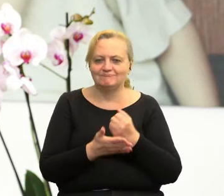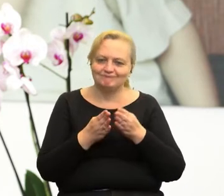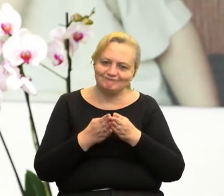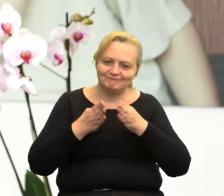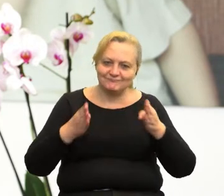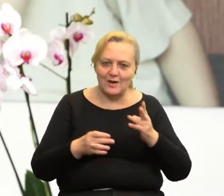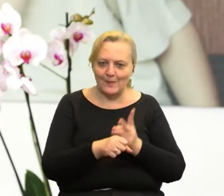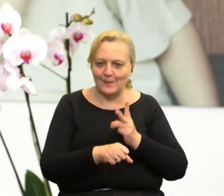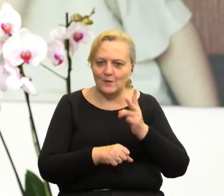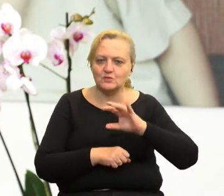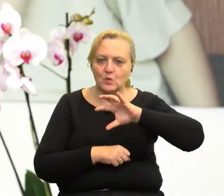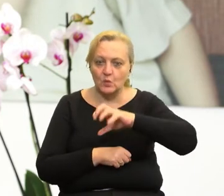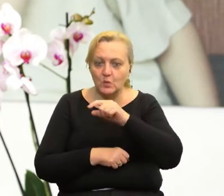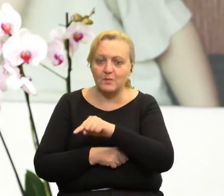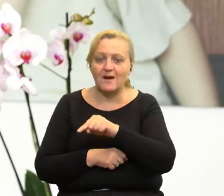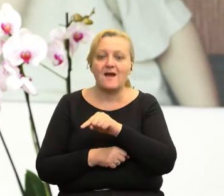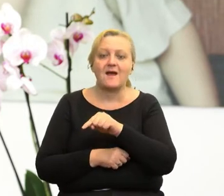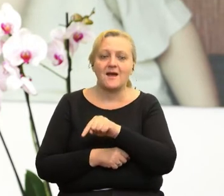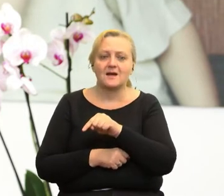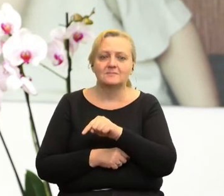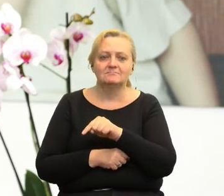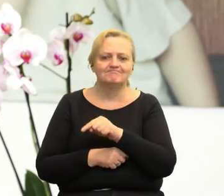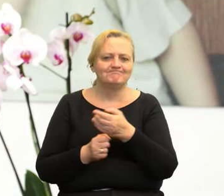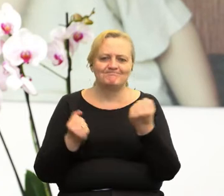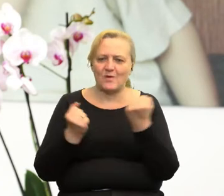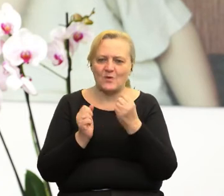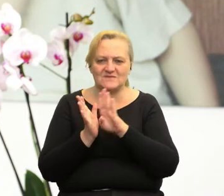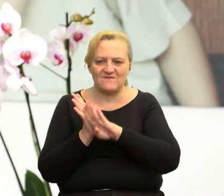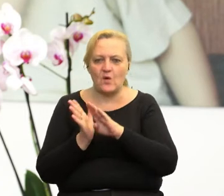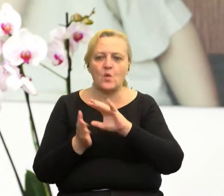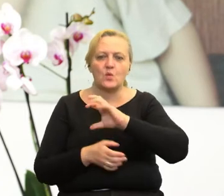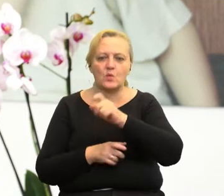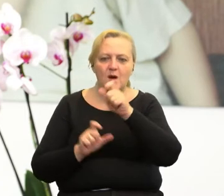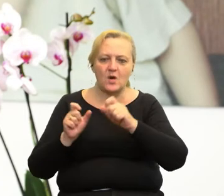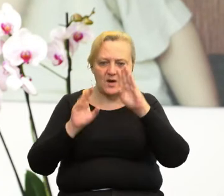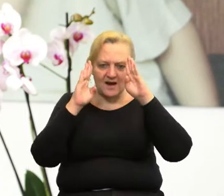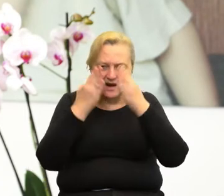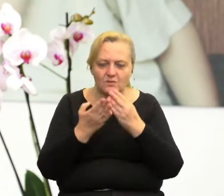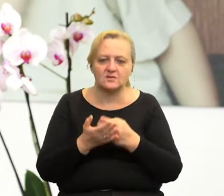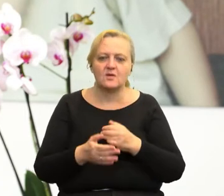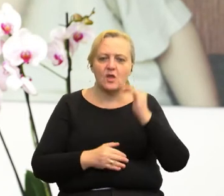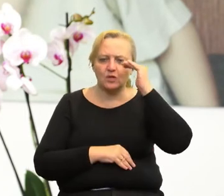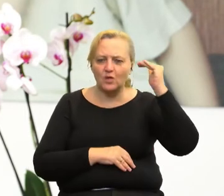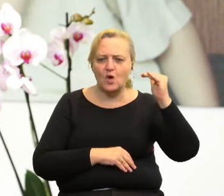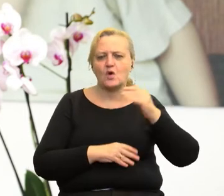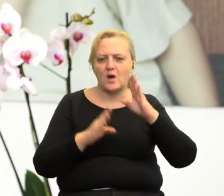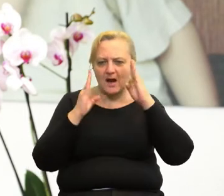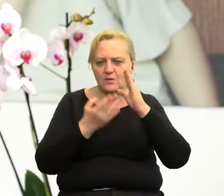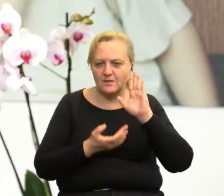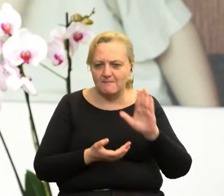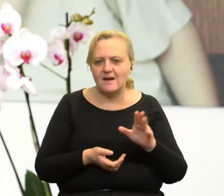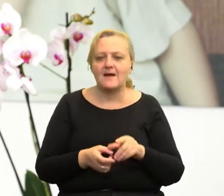dostępność dla grupy, która do tej pory była bardzo wykluczona, czyli właśnie dla grupy osób z autyzmem, dorosłych osób z autyzmem,